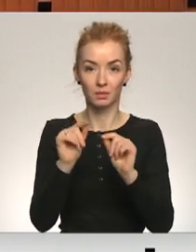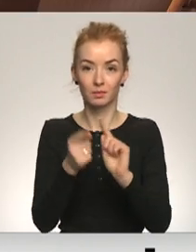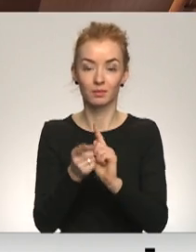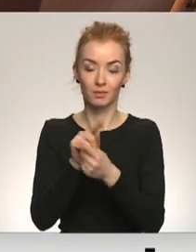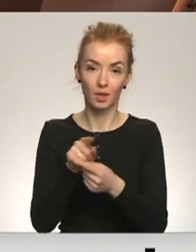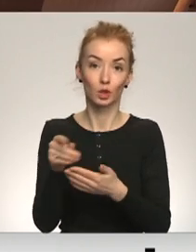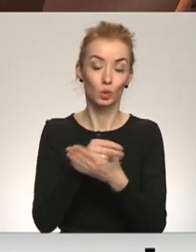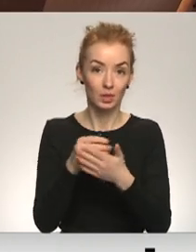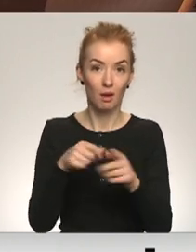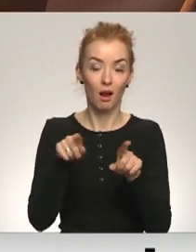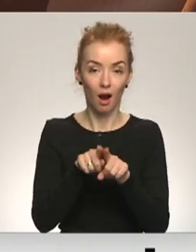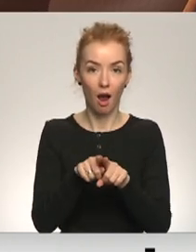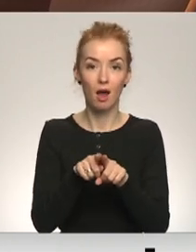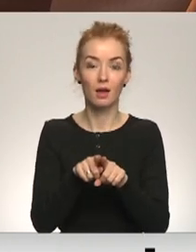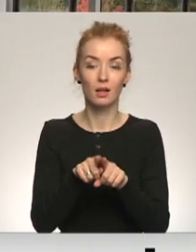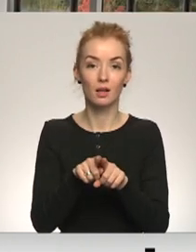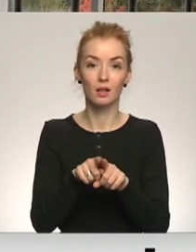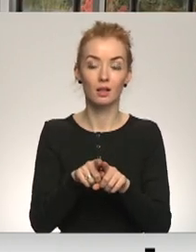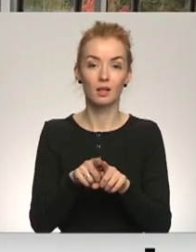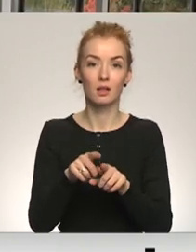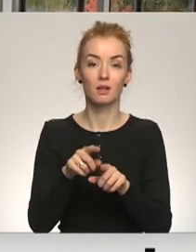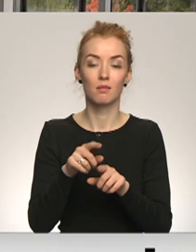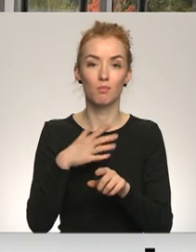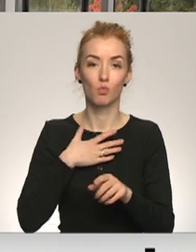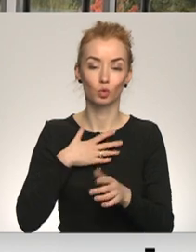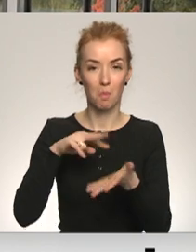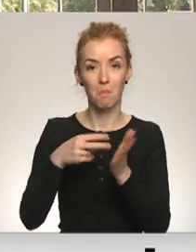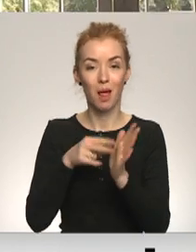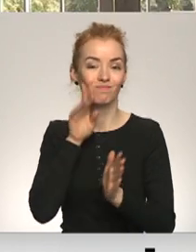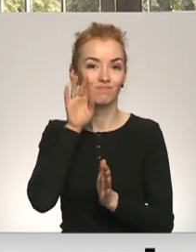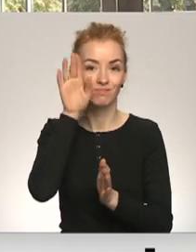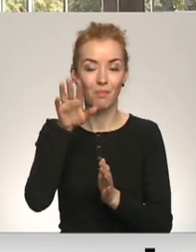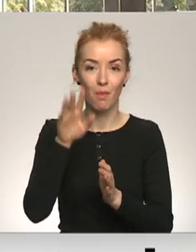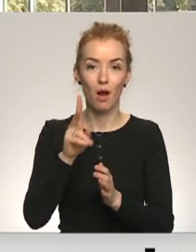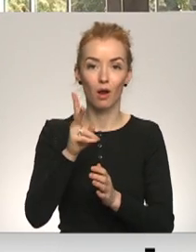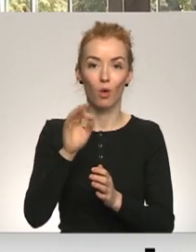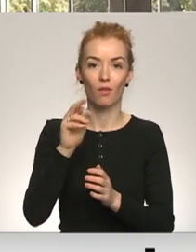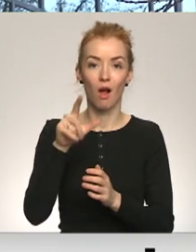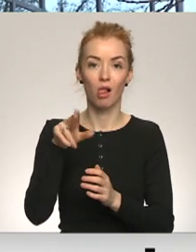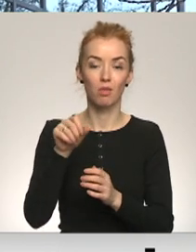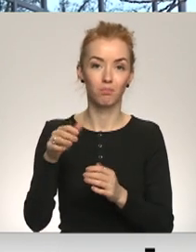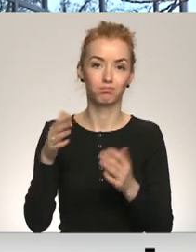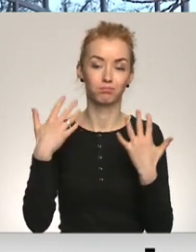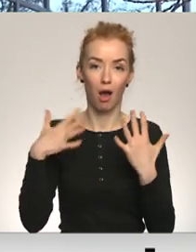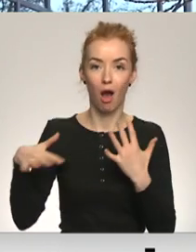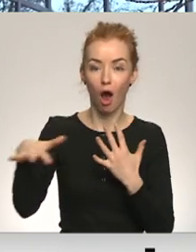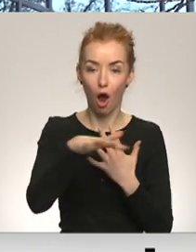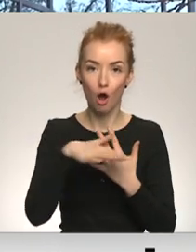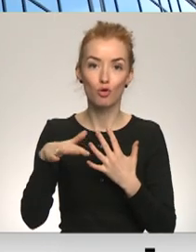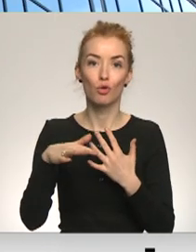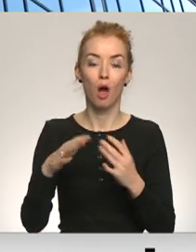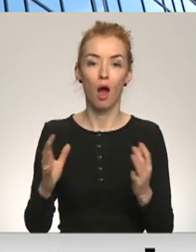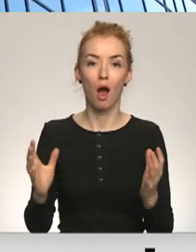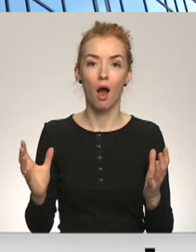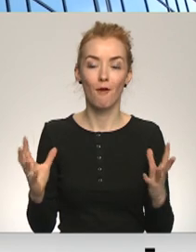neizslēdz mūsu versiju vai redzējumu par Kronvotu parku kā vienojušu